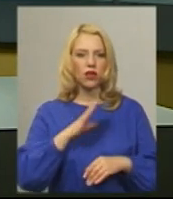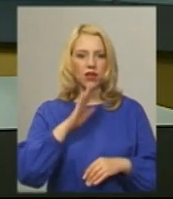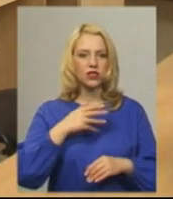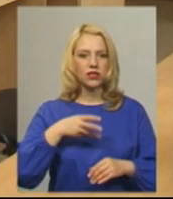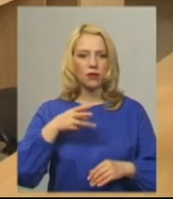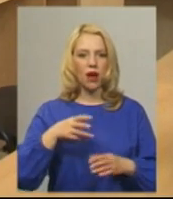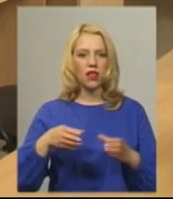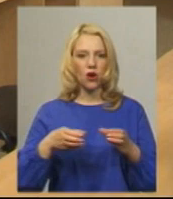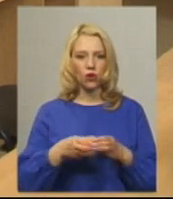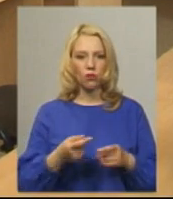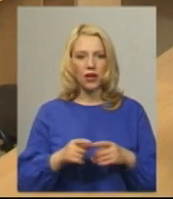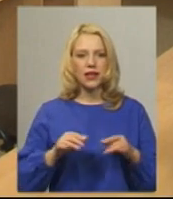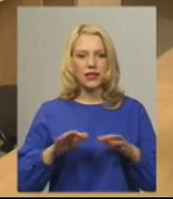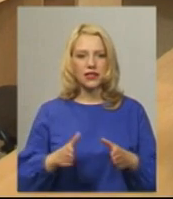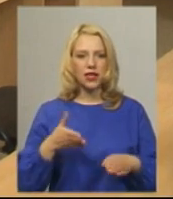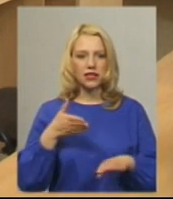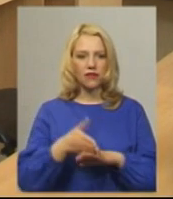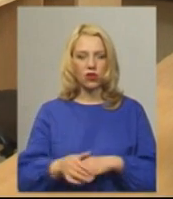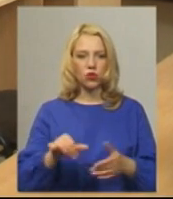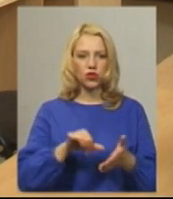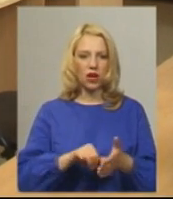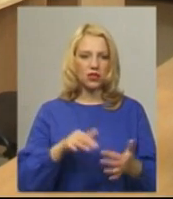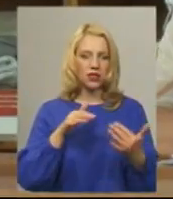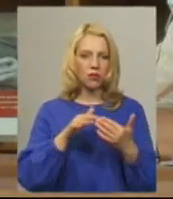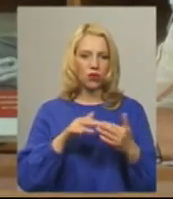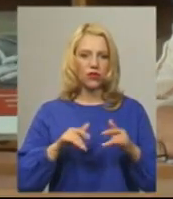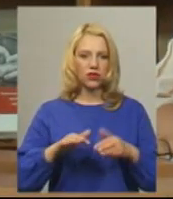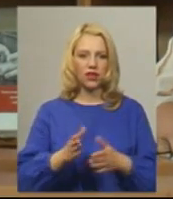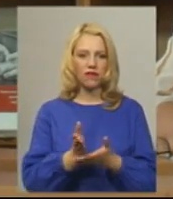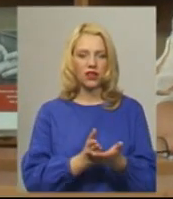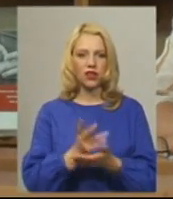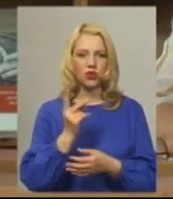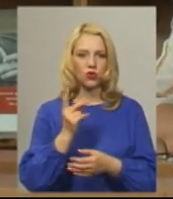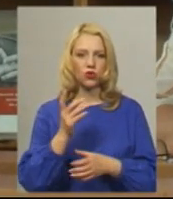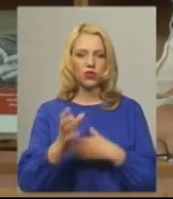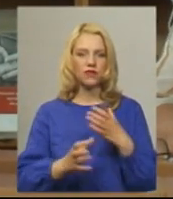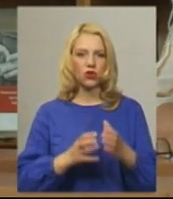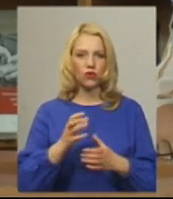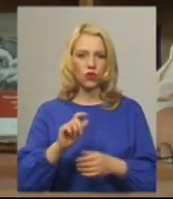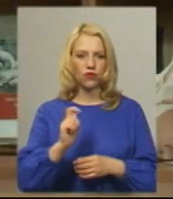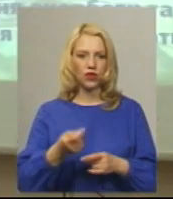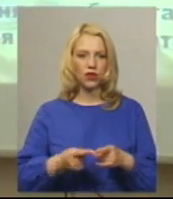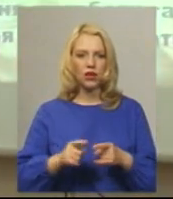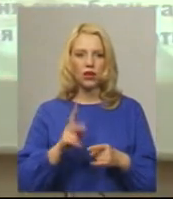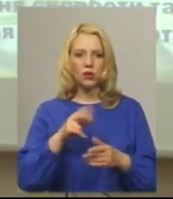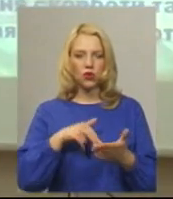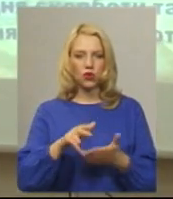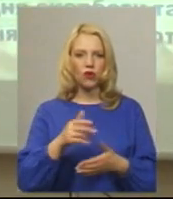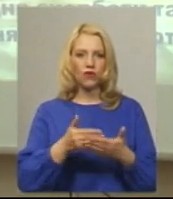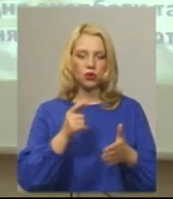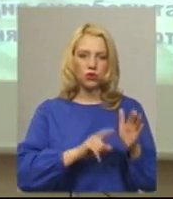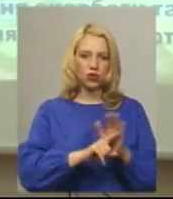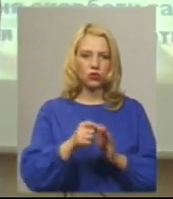На захід завітали учасники бойових дій та ветерани Другої світової війни, де хто з яких пройшов її від початку і до кінця,